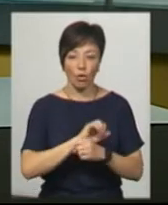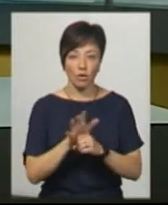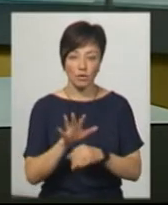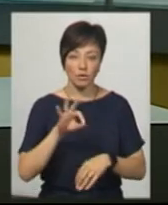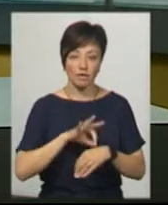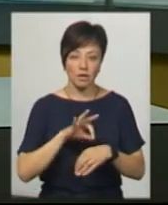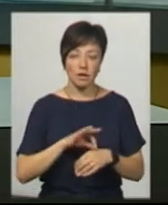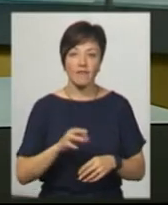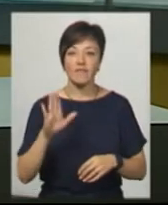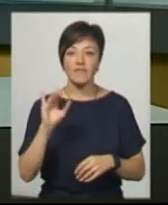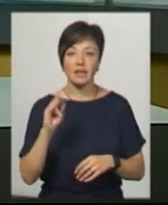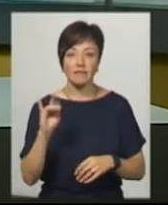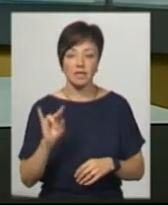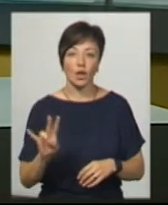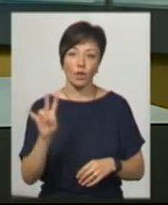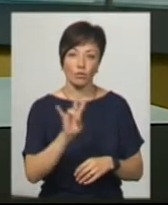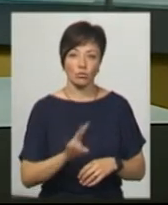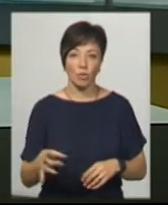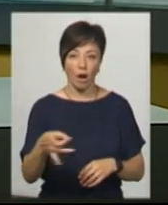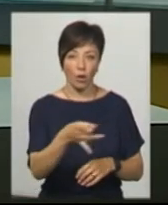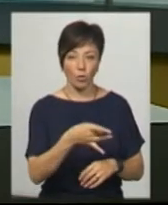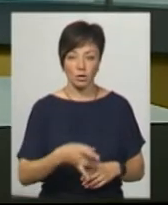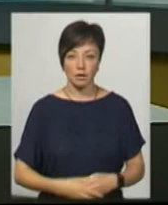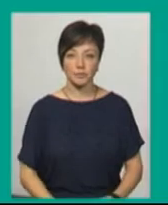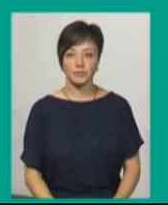інфекції у Віньковецькому та Новоушицькому районах.